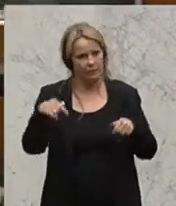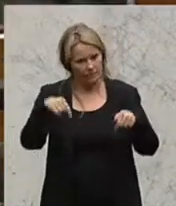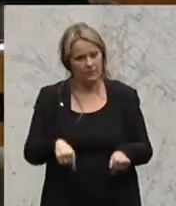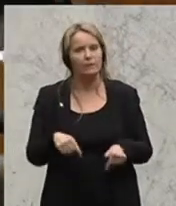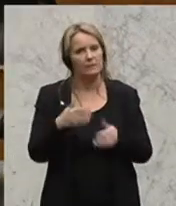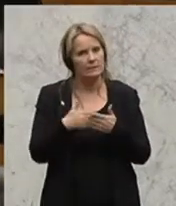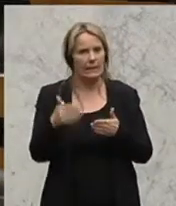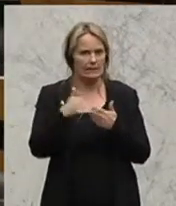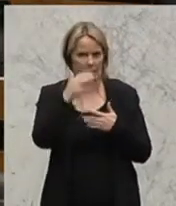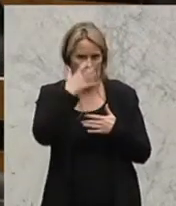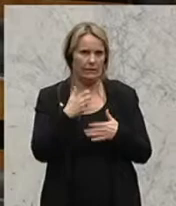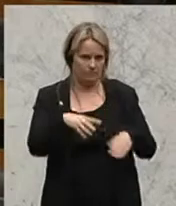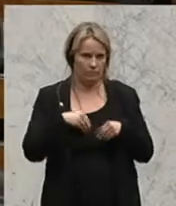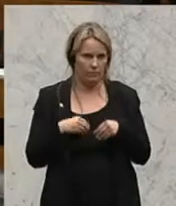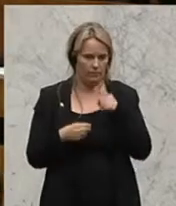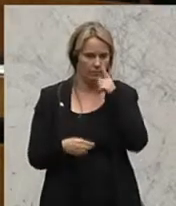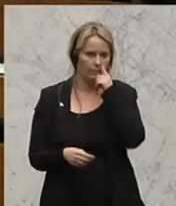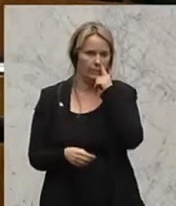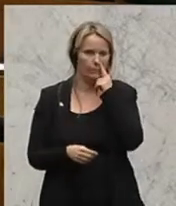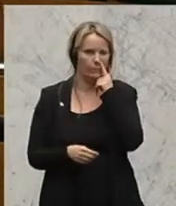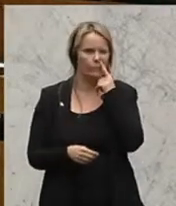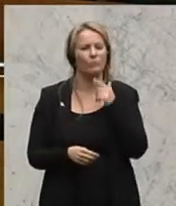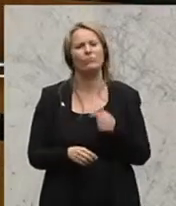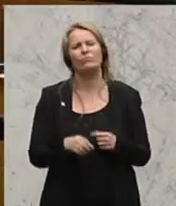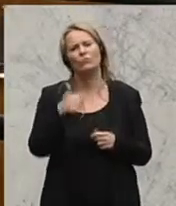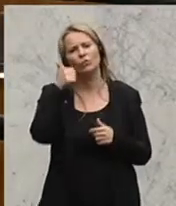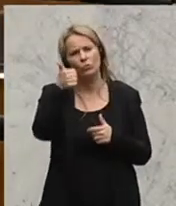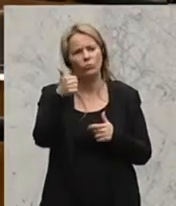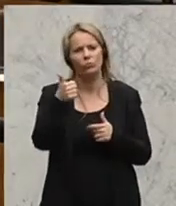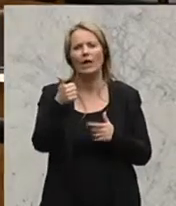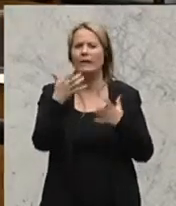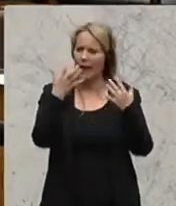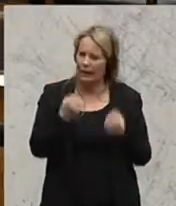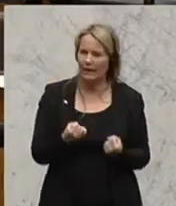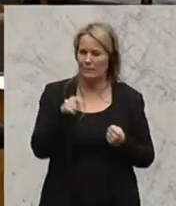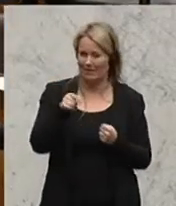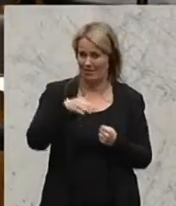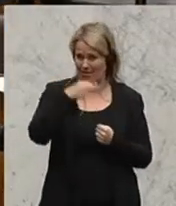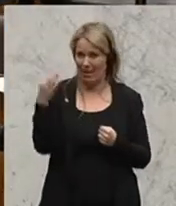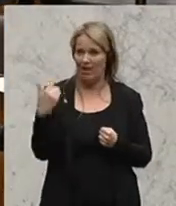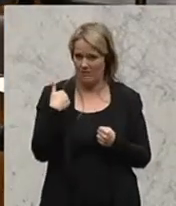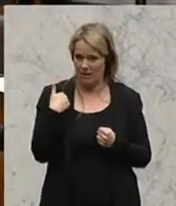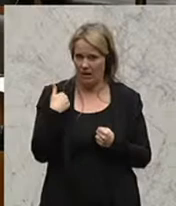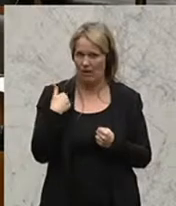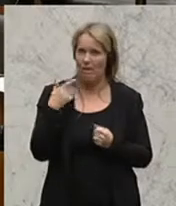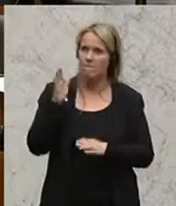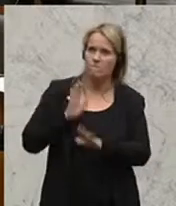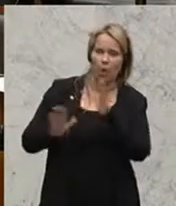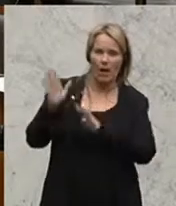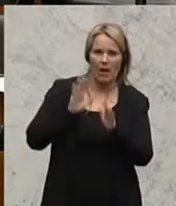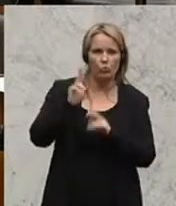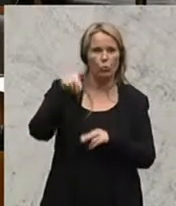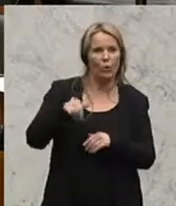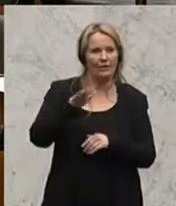sehr, sehr ernst genommen wurden. Und ein Fazit aus dem Tag war ja, dass die Vorbehalte der